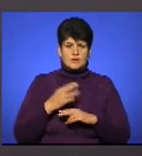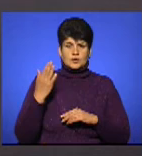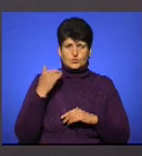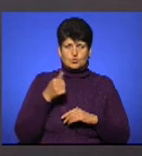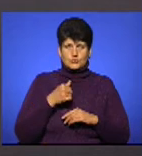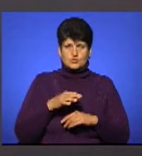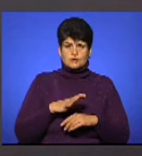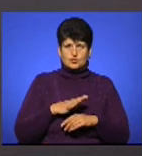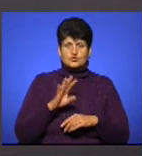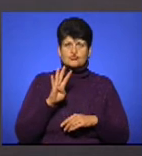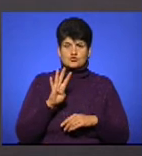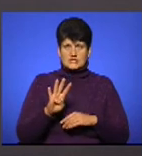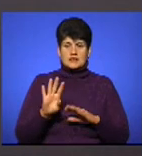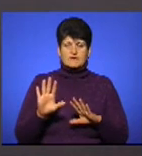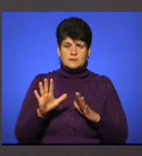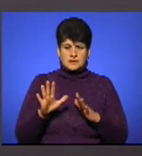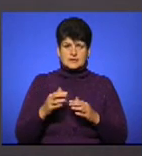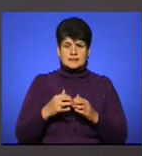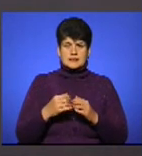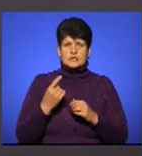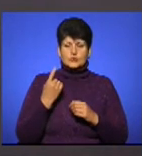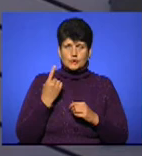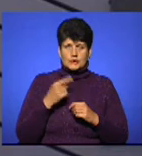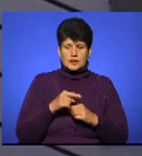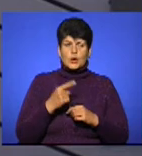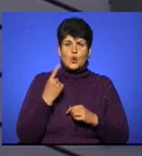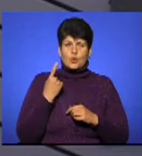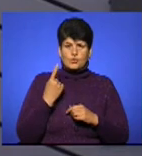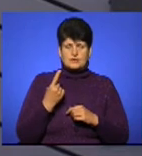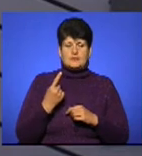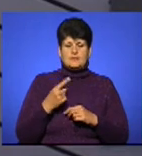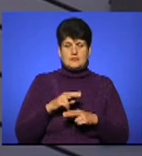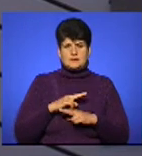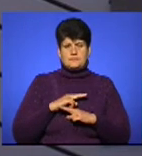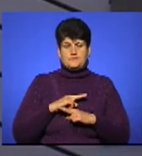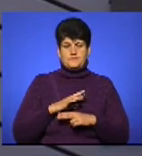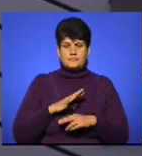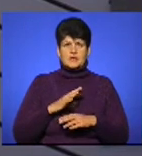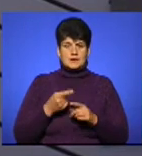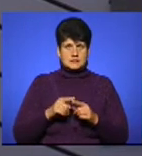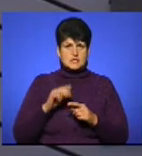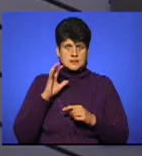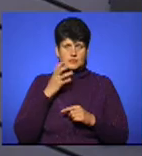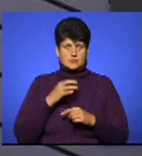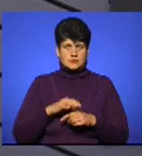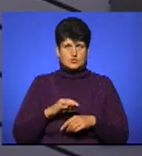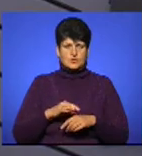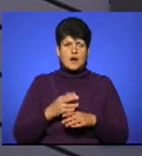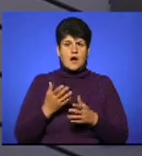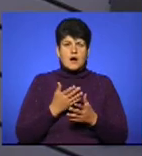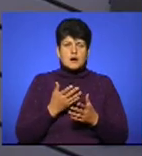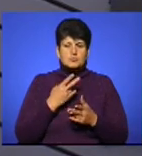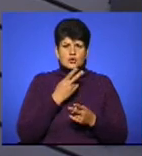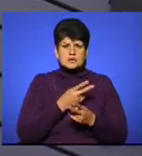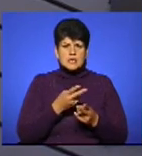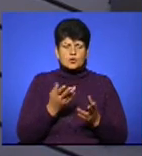у нас було 4 випадки, і, на жаль, серед них один летальний. Як ми бачимо, це, справді, є серйозним це захворювання. І чи просвідковується